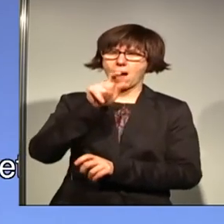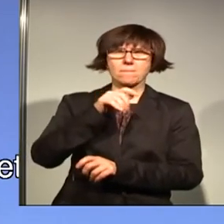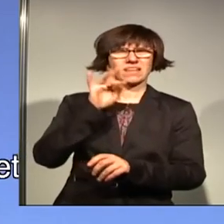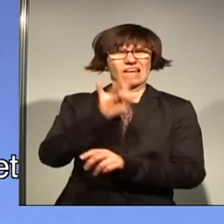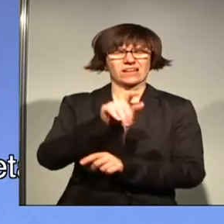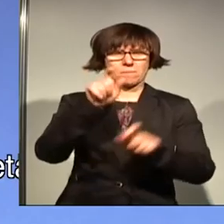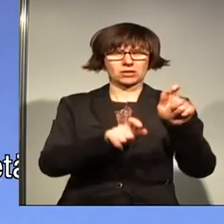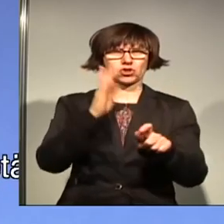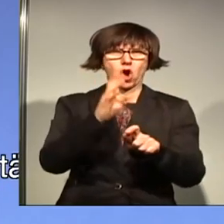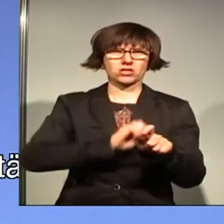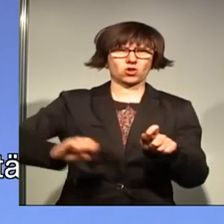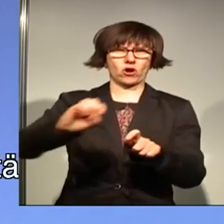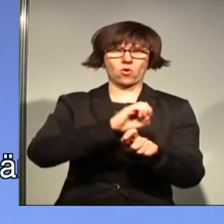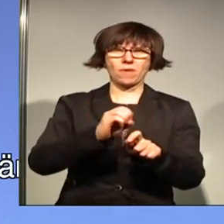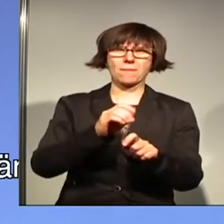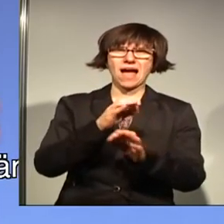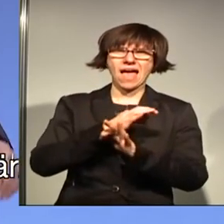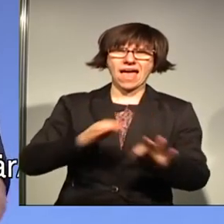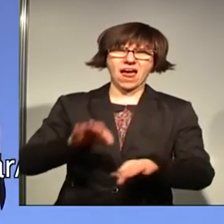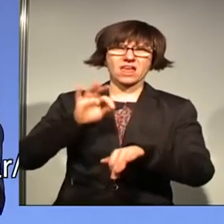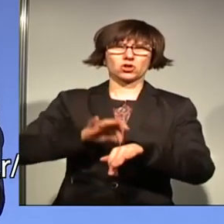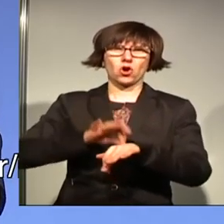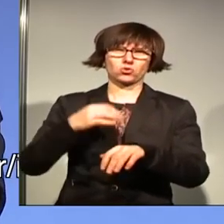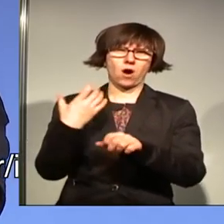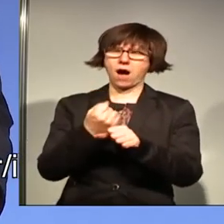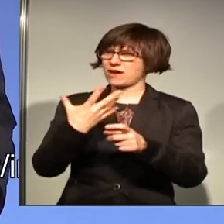und selber aber keine ehrliche Doktorarbeit zustande bringen.